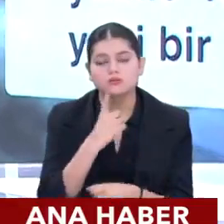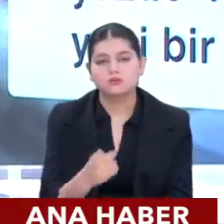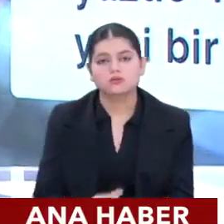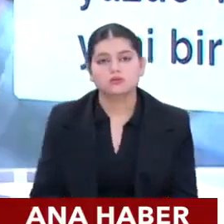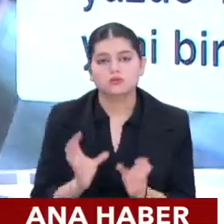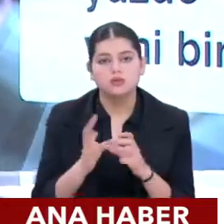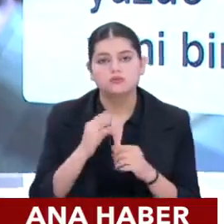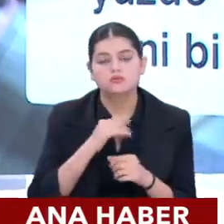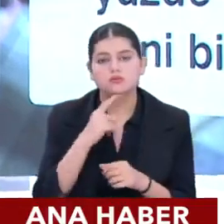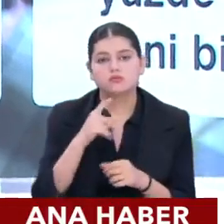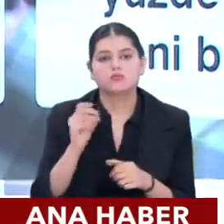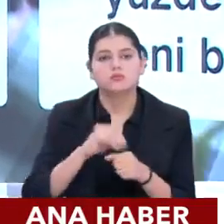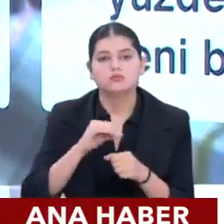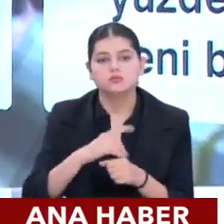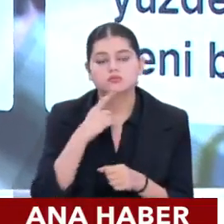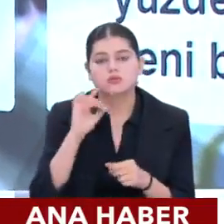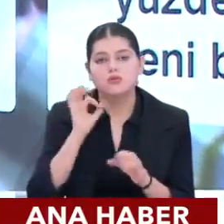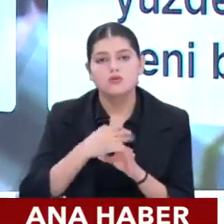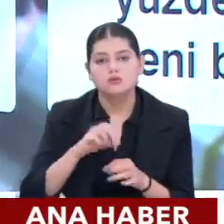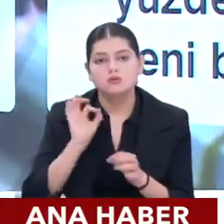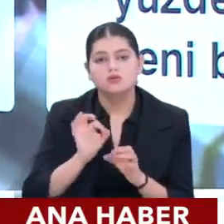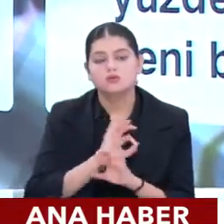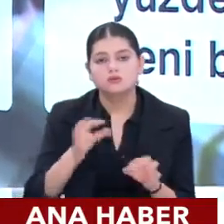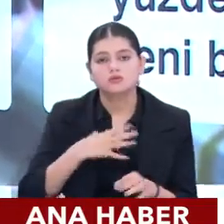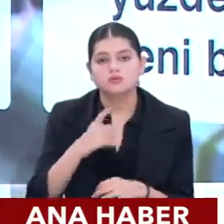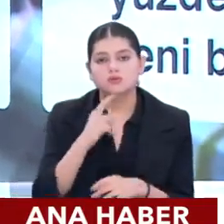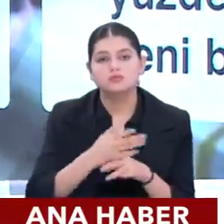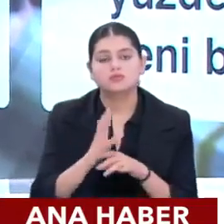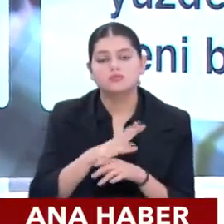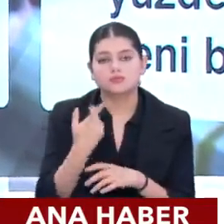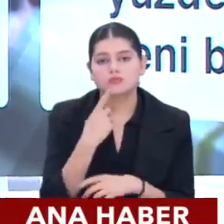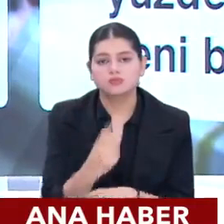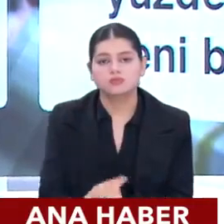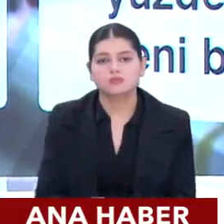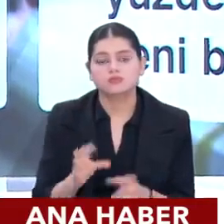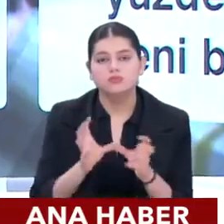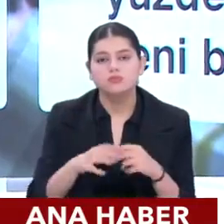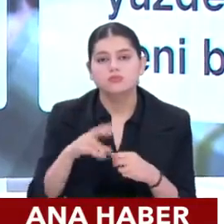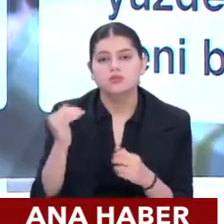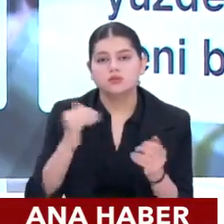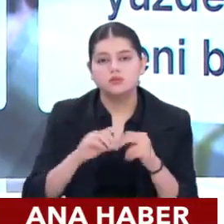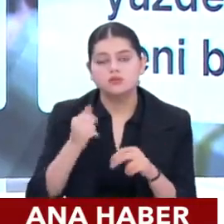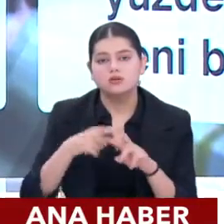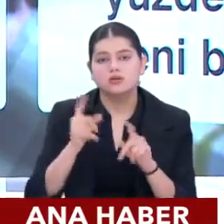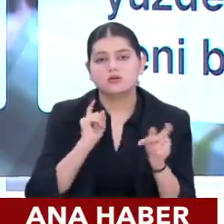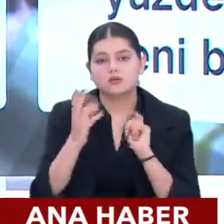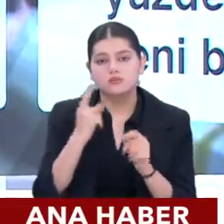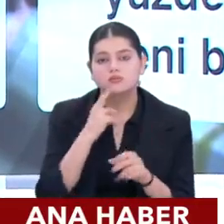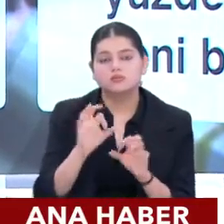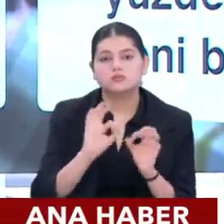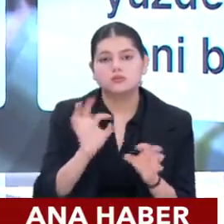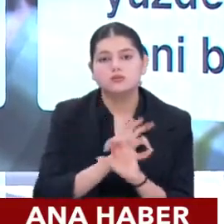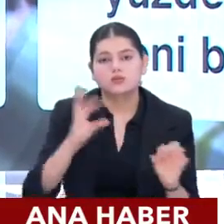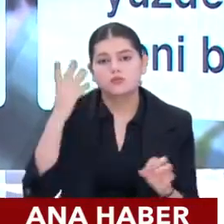kapsıyor. Bu açıdan bu noktaya özellikle dikkat çekmek istiyorum. Çünkü toplumsal gelir adaleti sağlanırsa